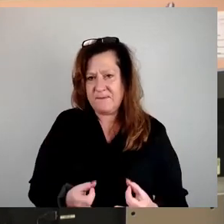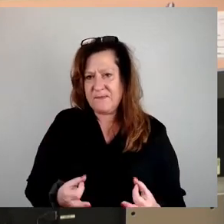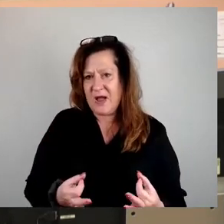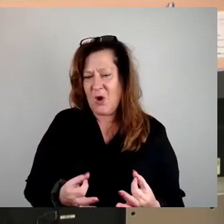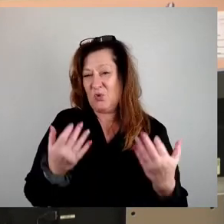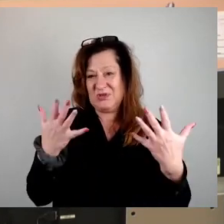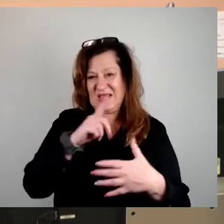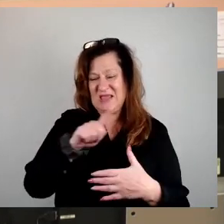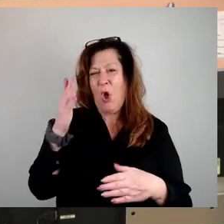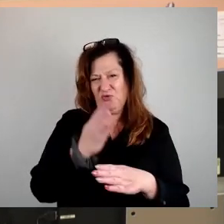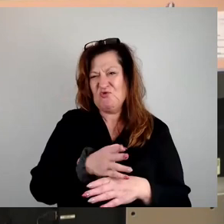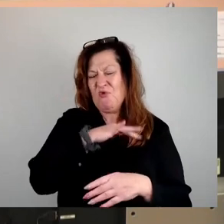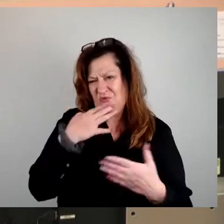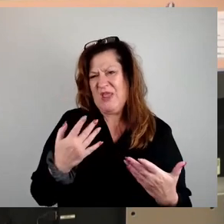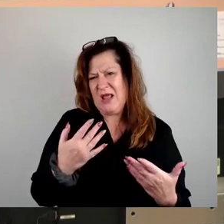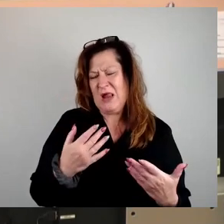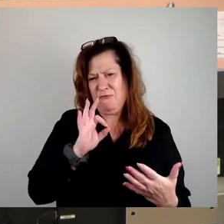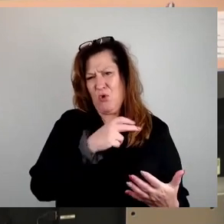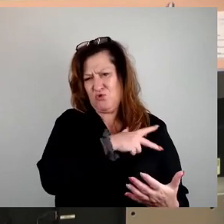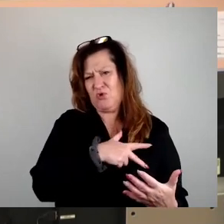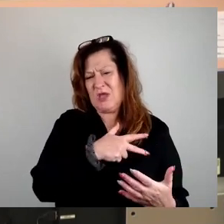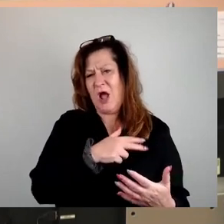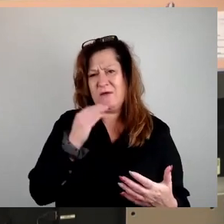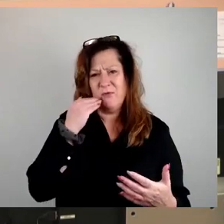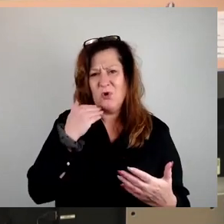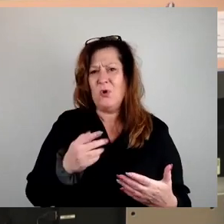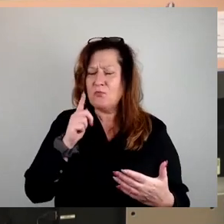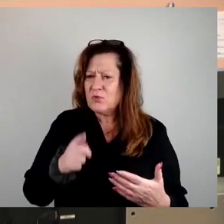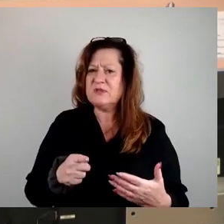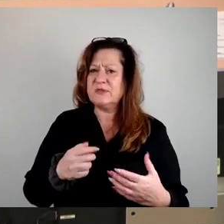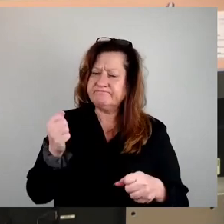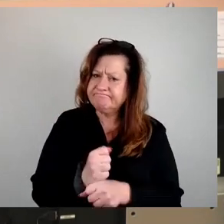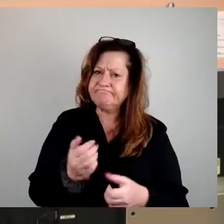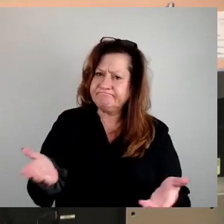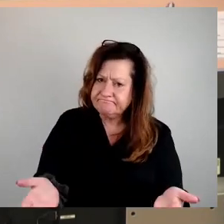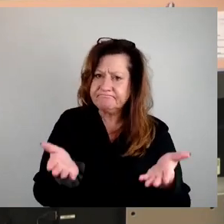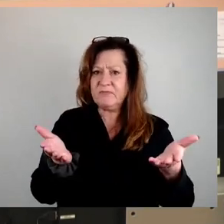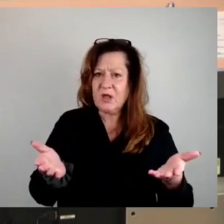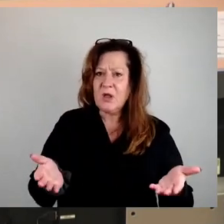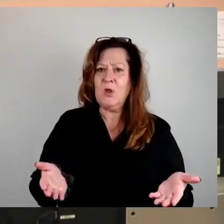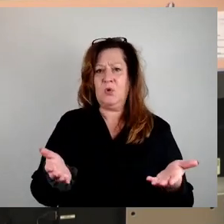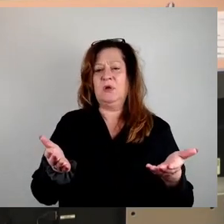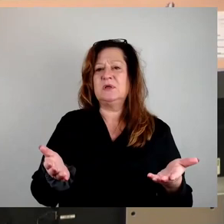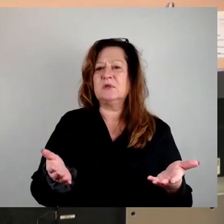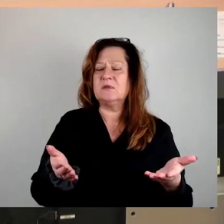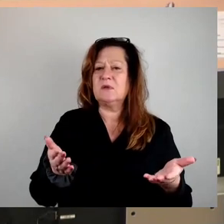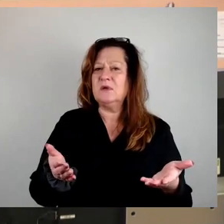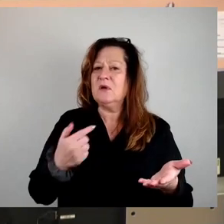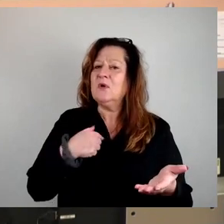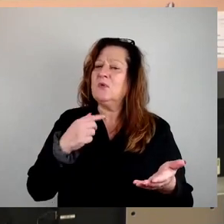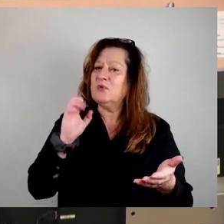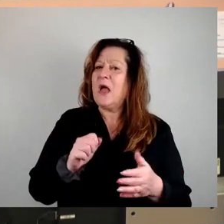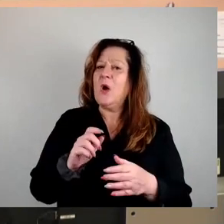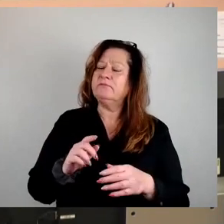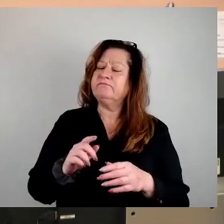Daraus müssen Taten folgen, das muss ein Auftrag für uns sein und da gehört natürlich auch dazu, diesen Appell möchte ich auch an Sie, Herr Oberbürgermeister,